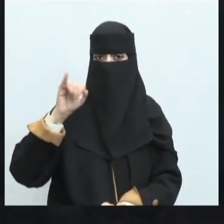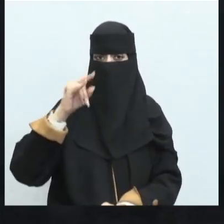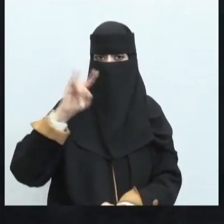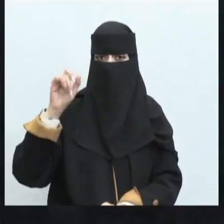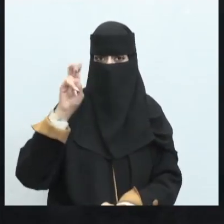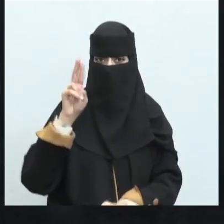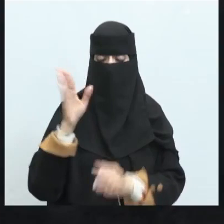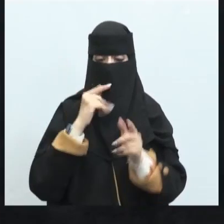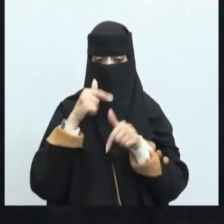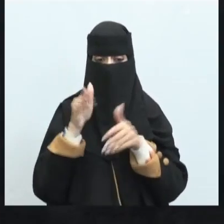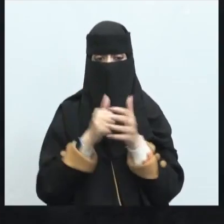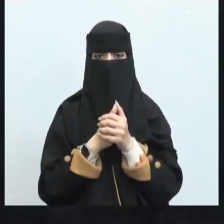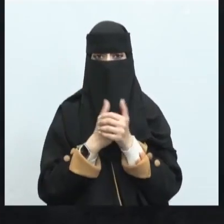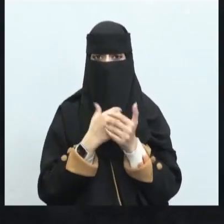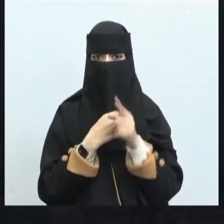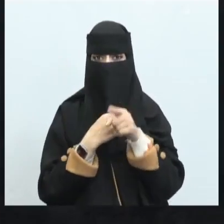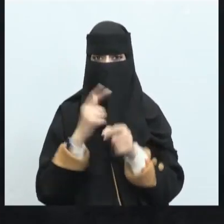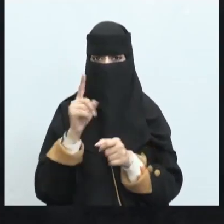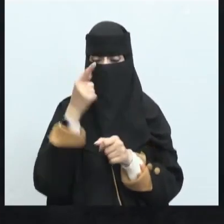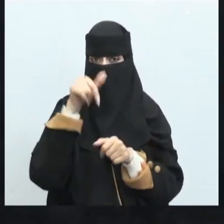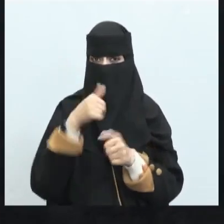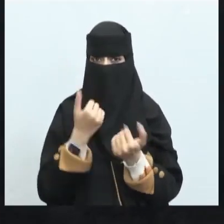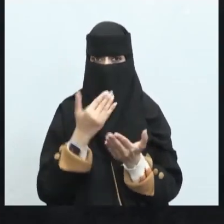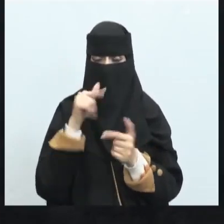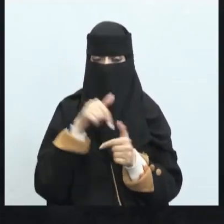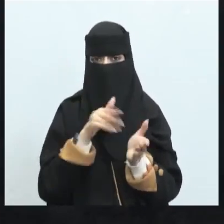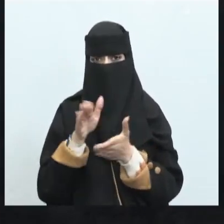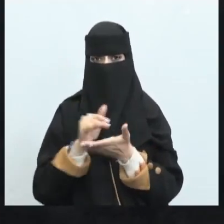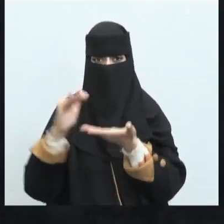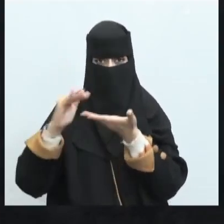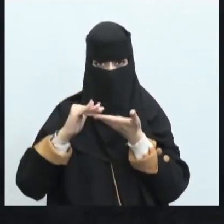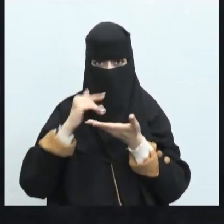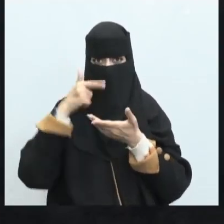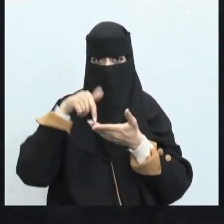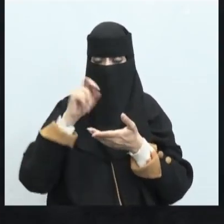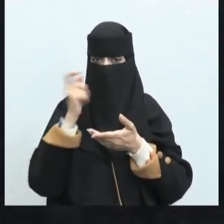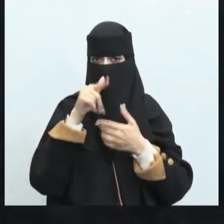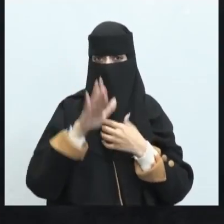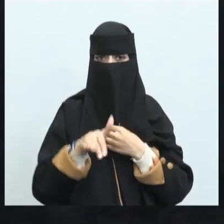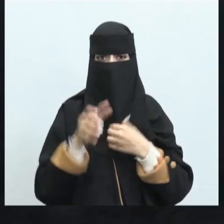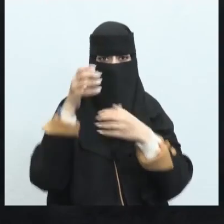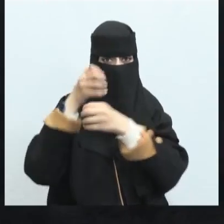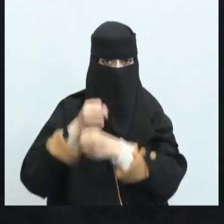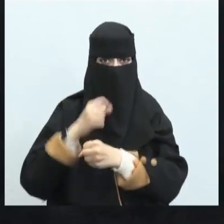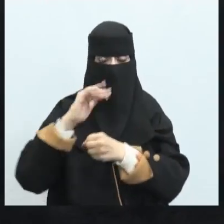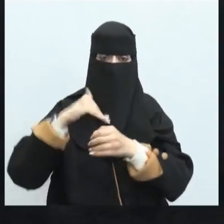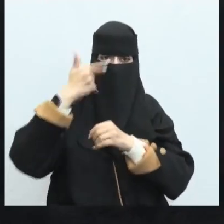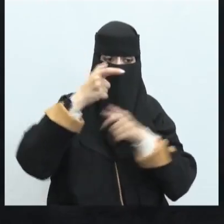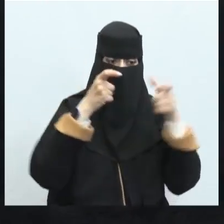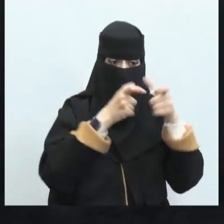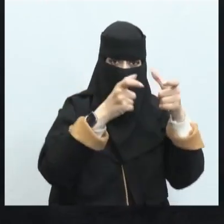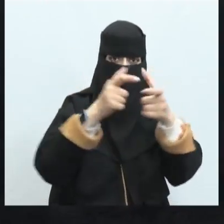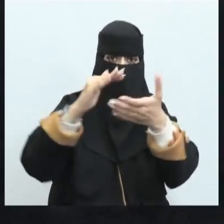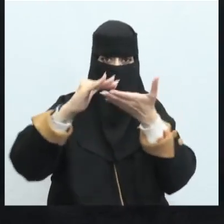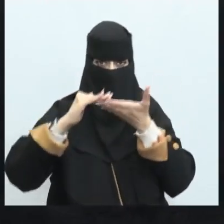حتى المرملات هذه الوحيدة التي ليس لها أحد فإنها أيضا تستنجد بنا ونستطيع أيضا أن نحميها وكذلك حتى القبال تستنجد بنا